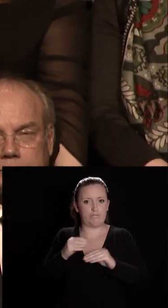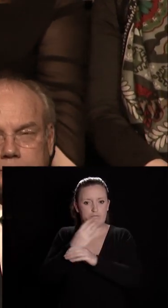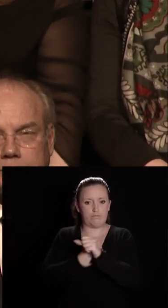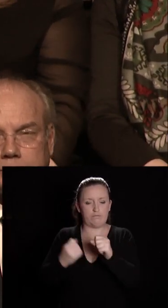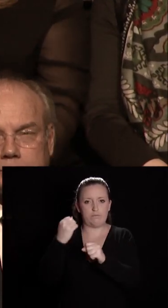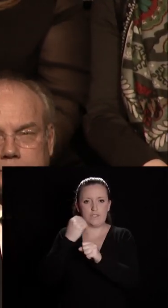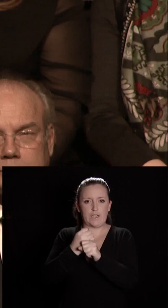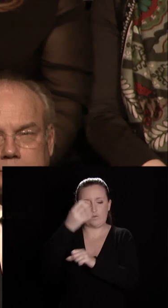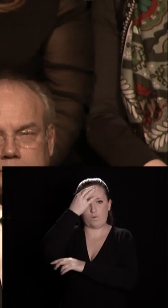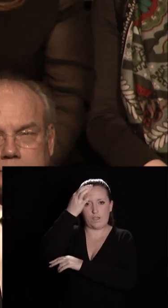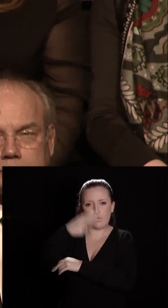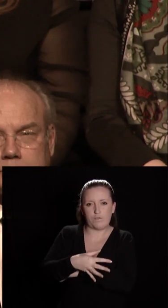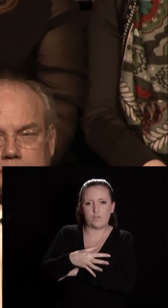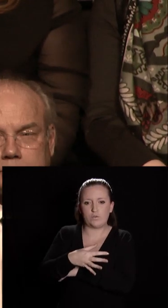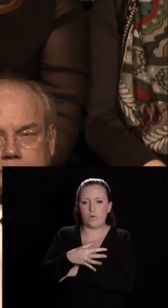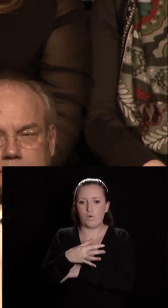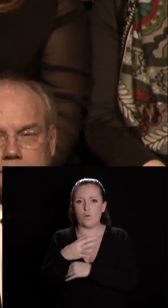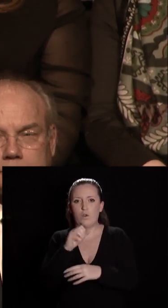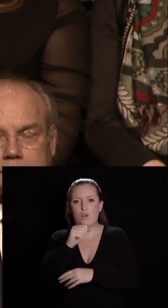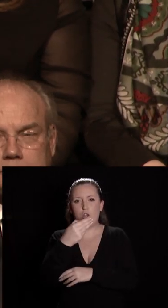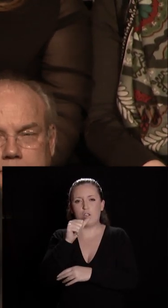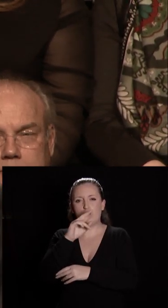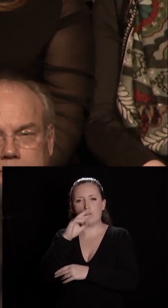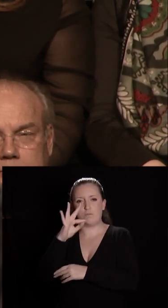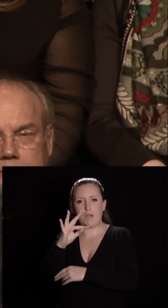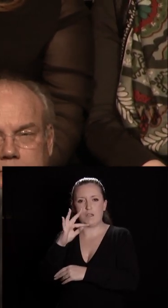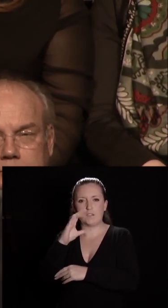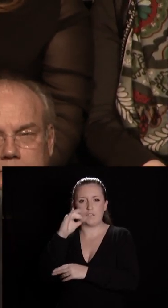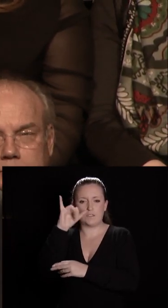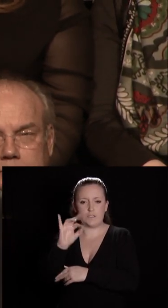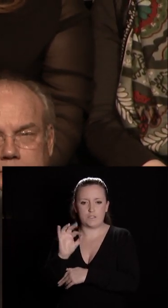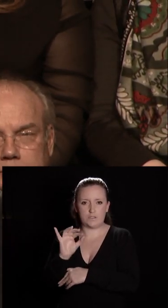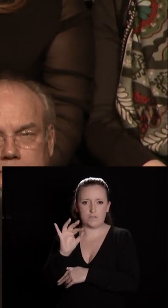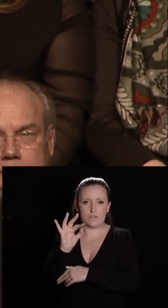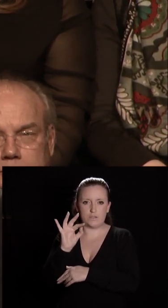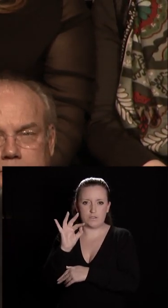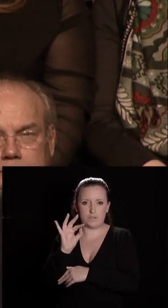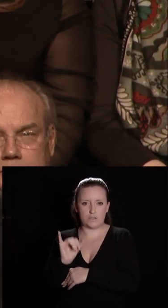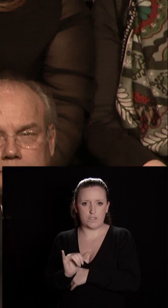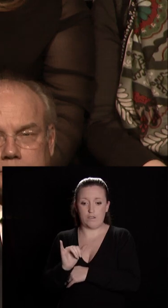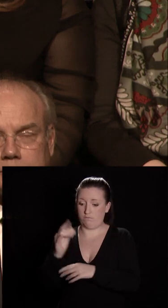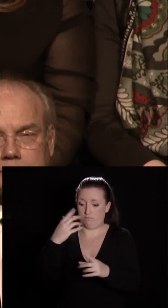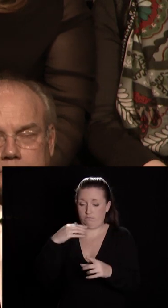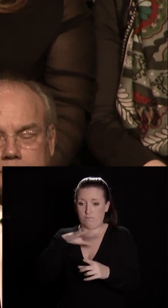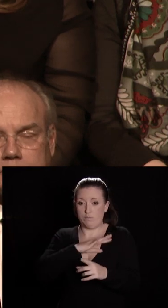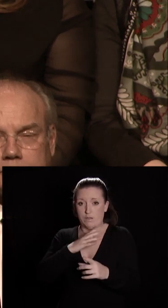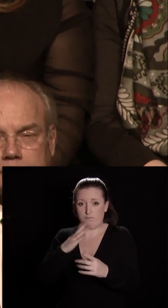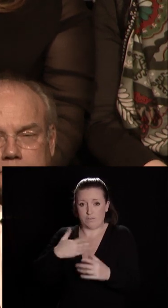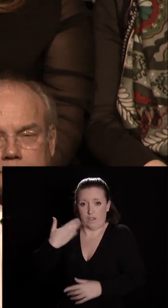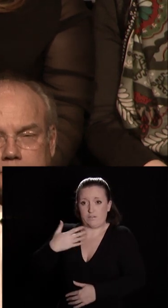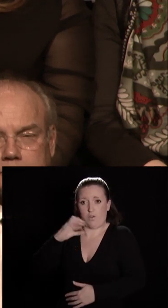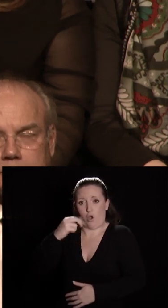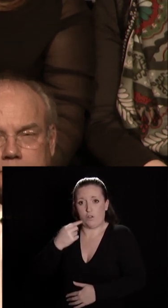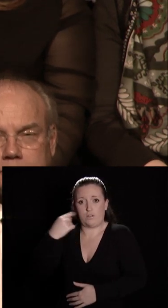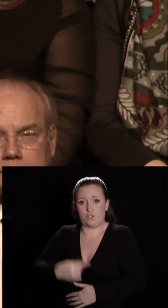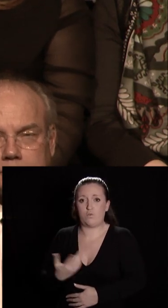option innovation Smart City, c'est-à-dire ville intelligente, c'est à cause du projet En Dijon et des perspectives qu'il offre. C'est